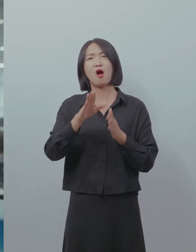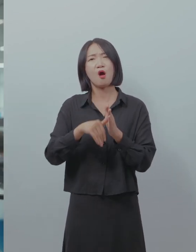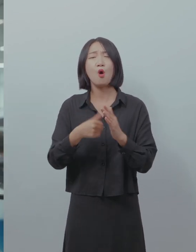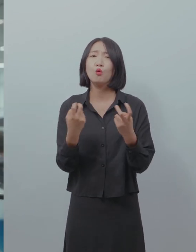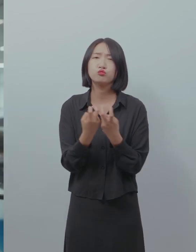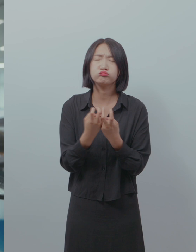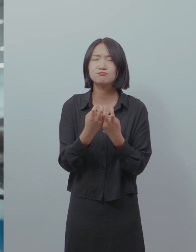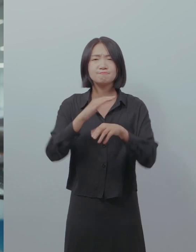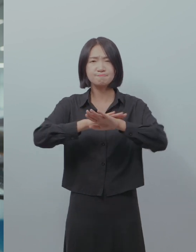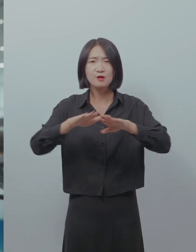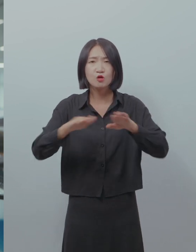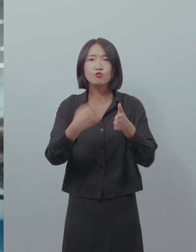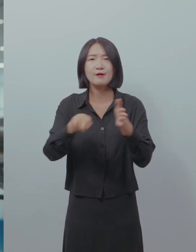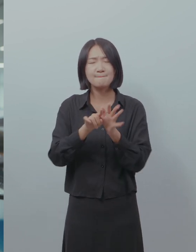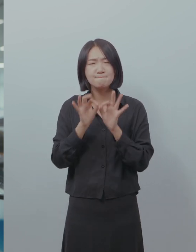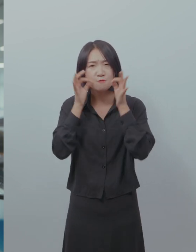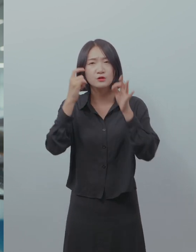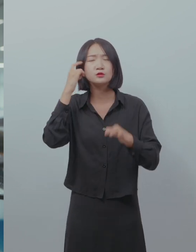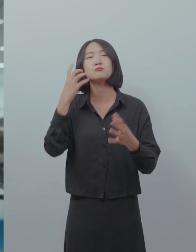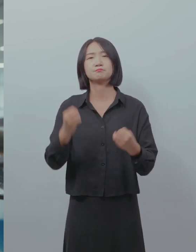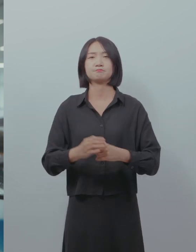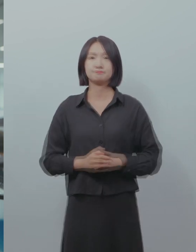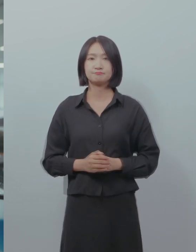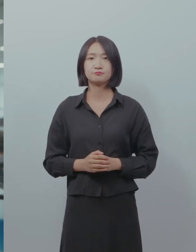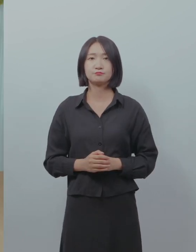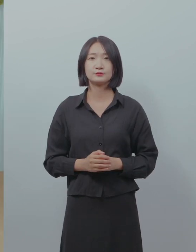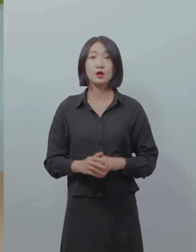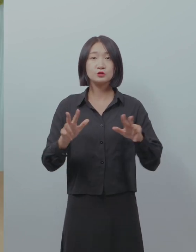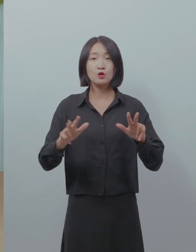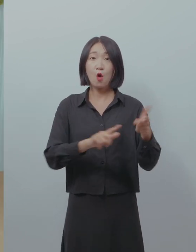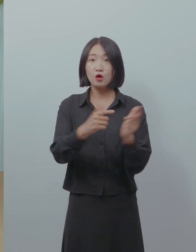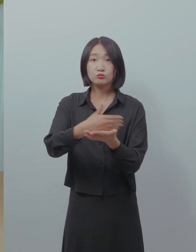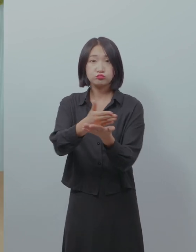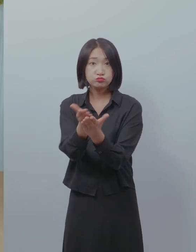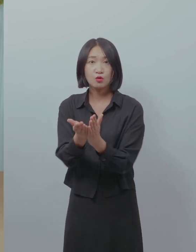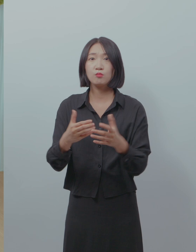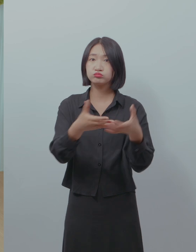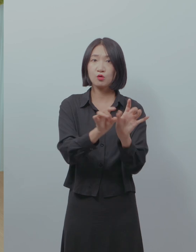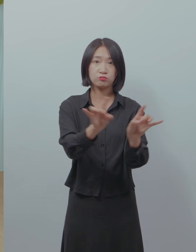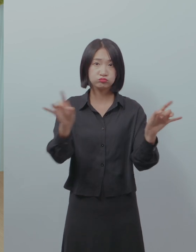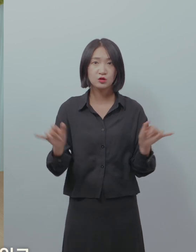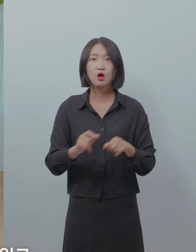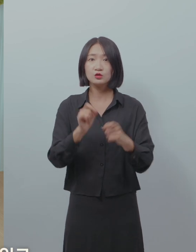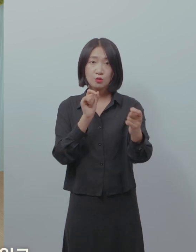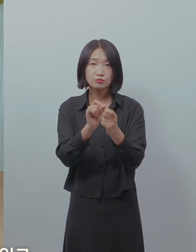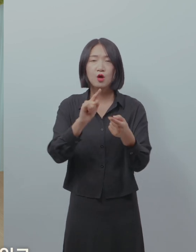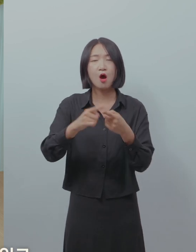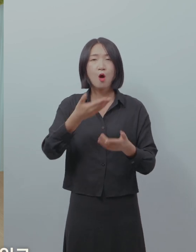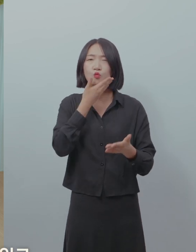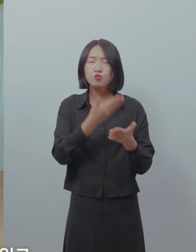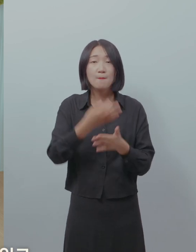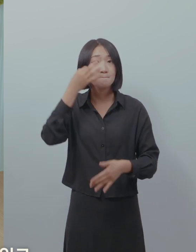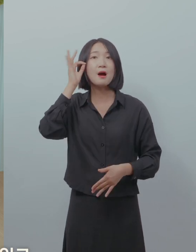어떻게든 해보자 해야겠다 라는 생각을 많이 해요 지금은 많은 부서들이 이제 접근성에